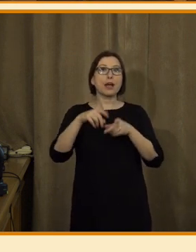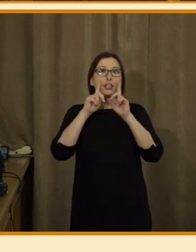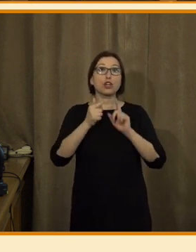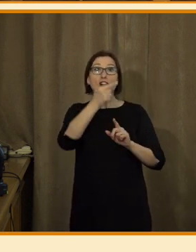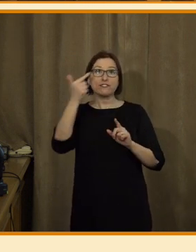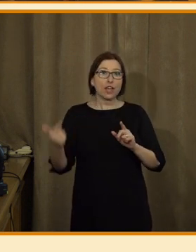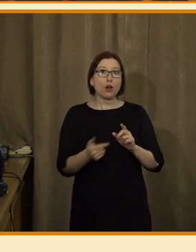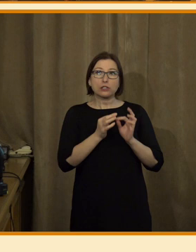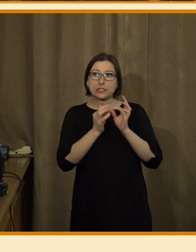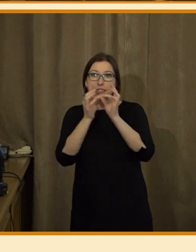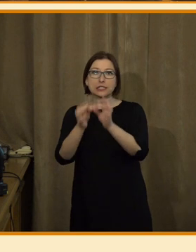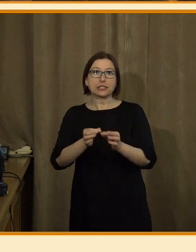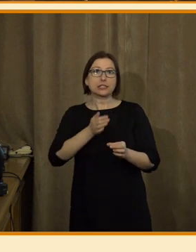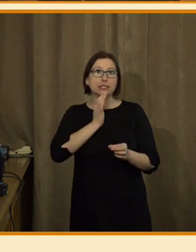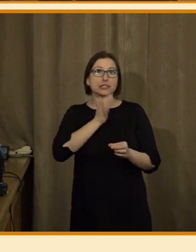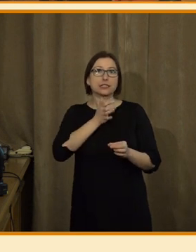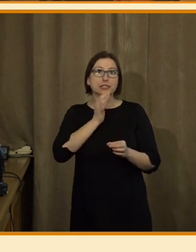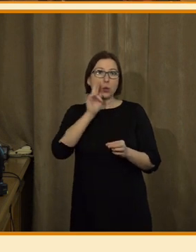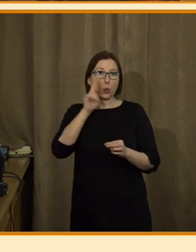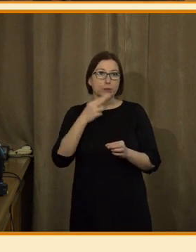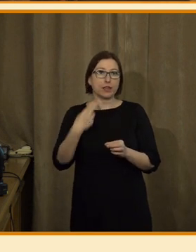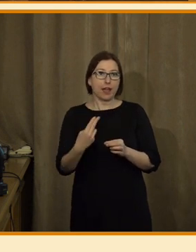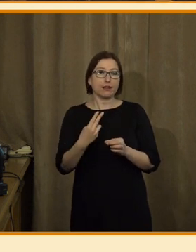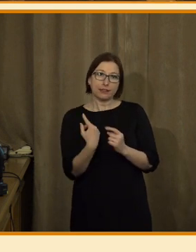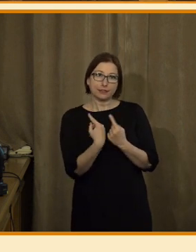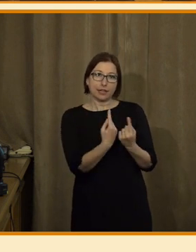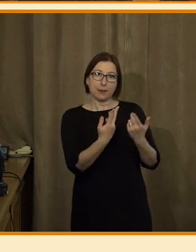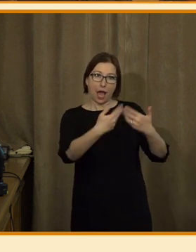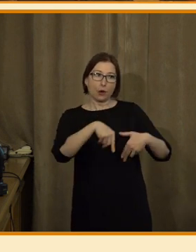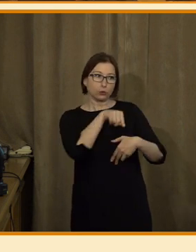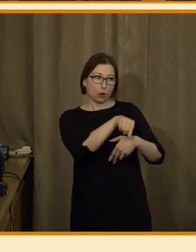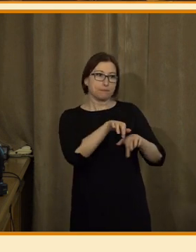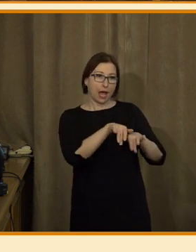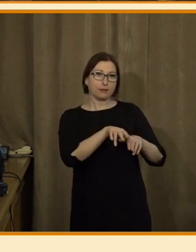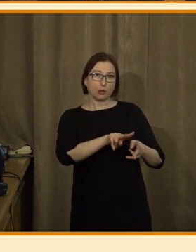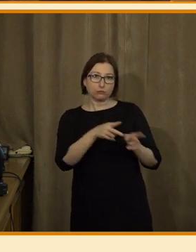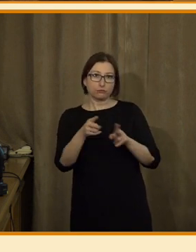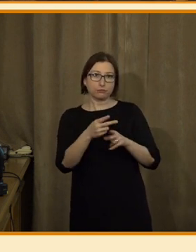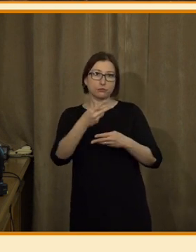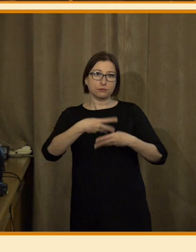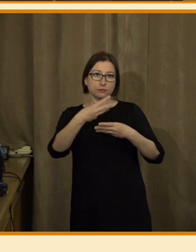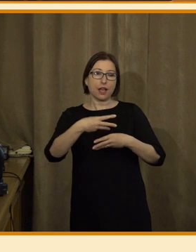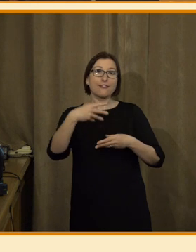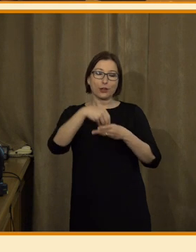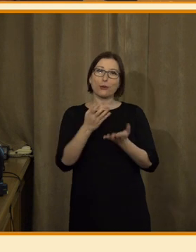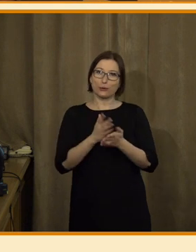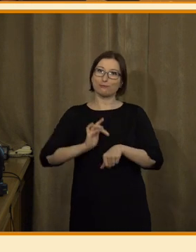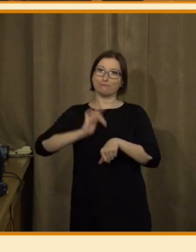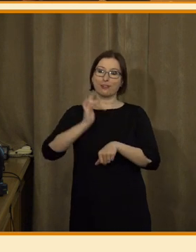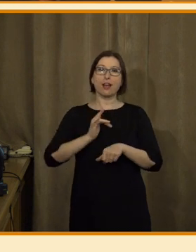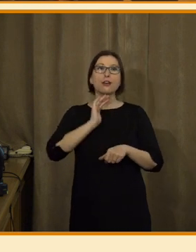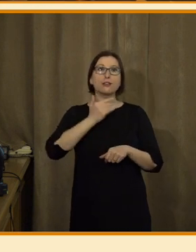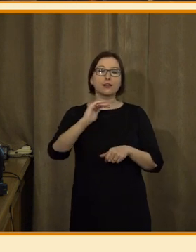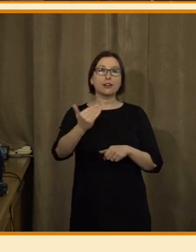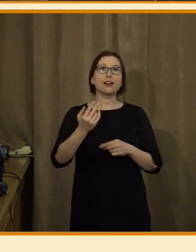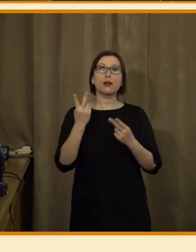dvě hodiny. A to si můžeme pustit. A už to máme vyladěný doslova. Hačiko mluví